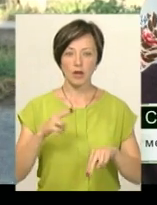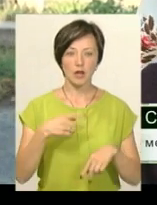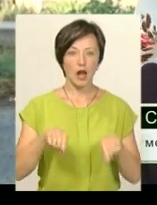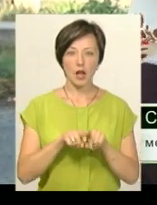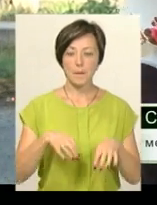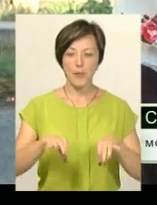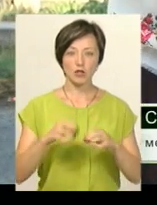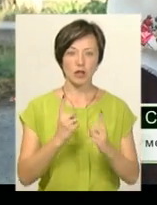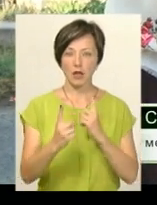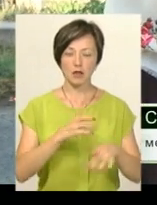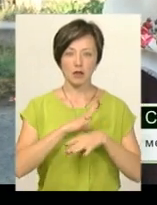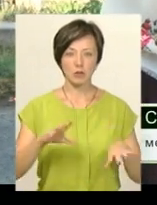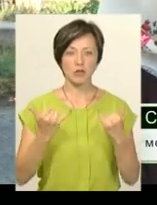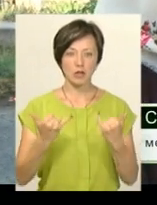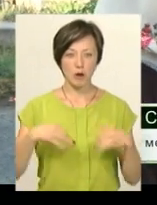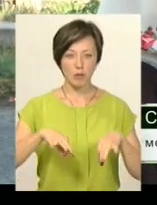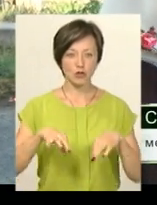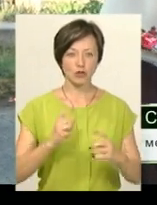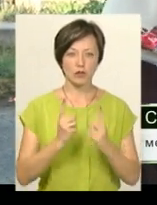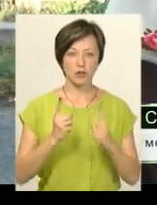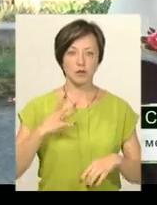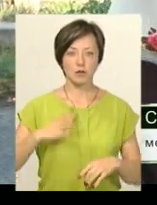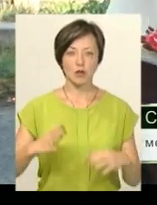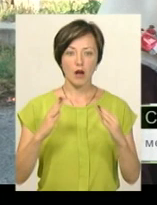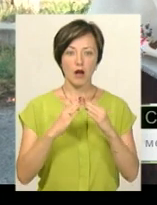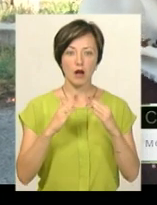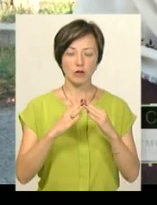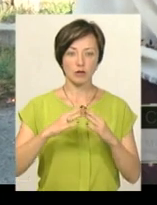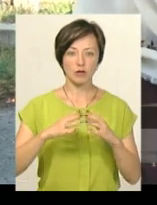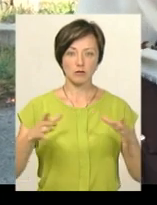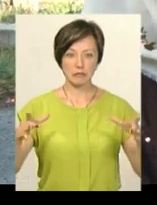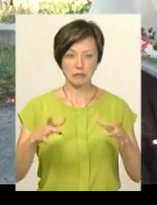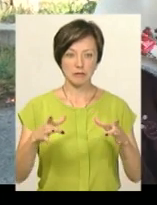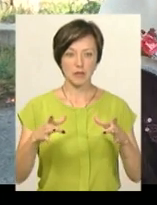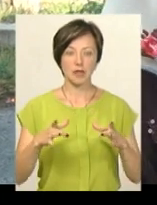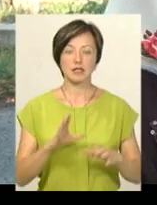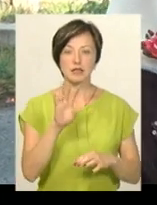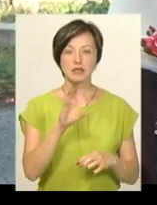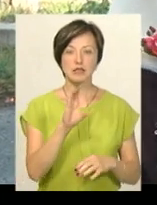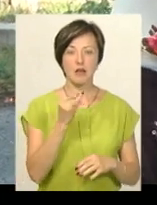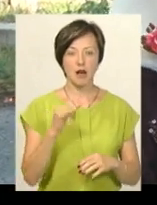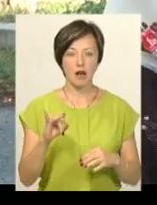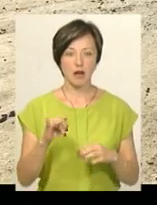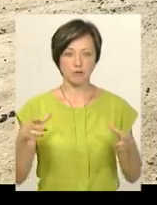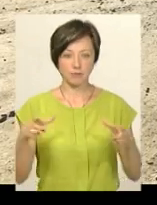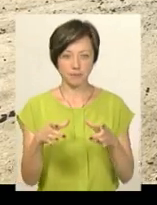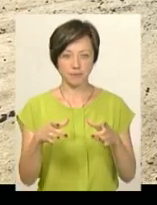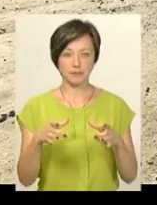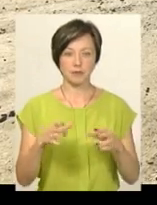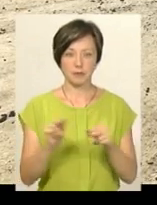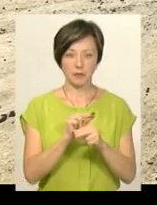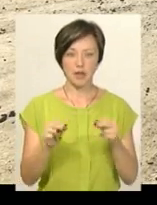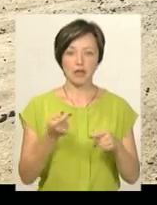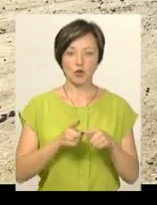ходили, як зараз. А зараз машини ходять, ми мусили хату зв'язати. Сарай мусили зв'язати, бо він розсипається. Цю